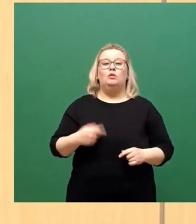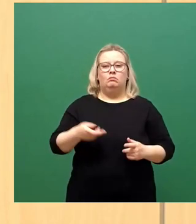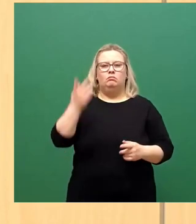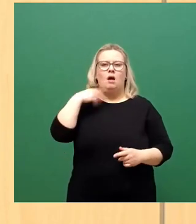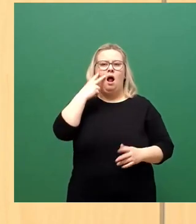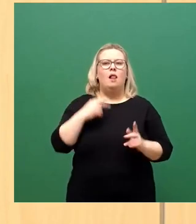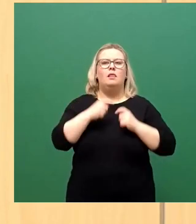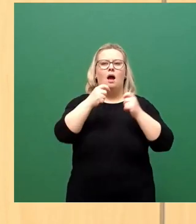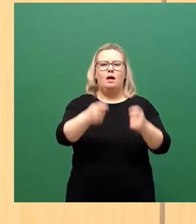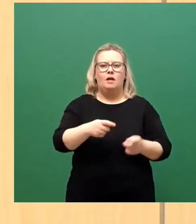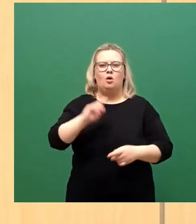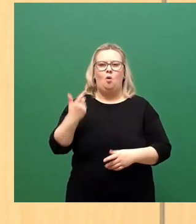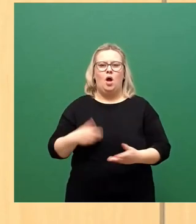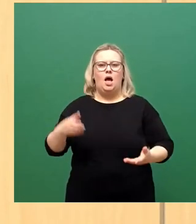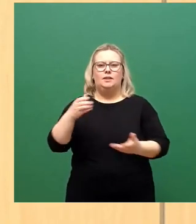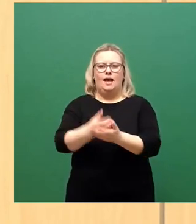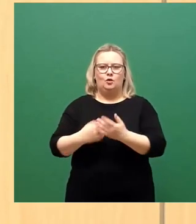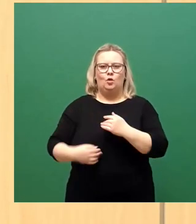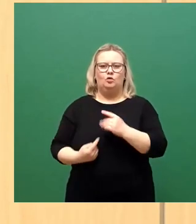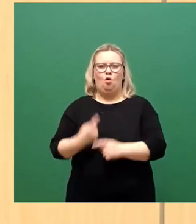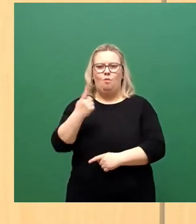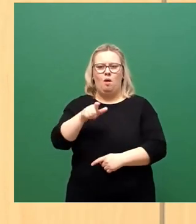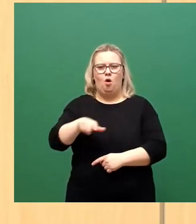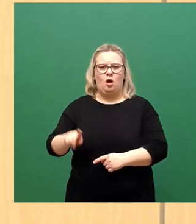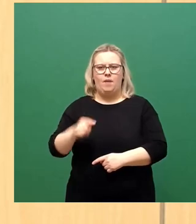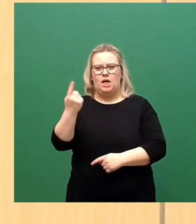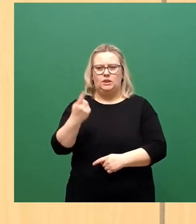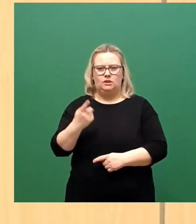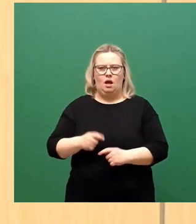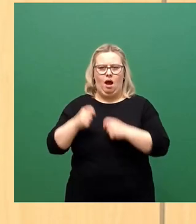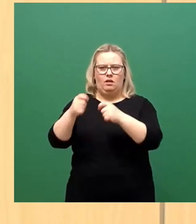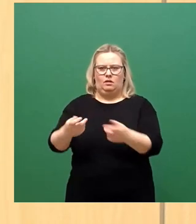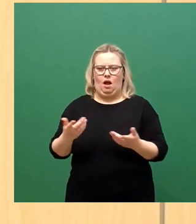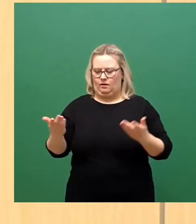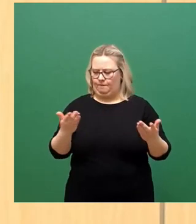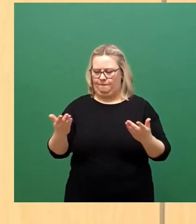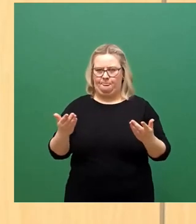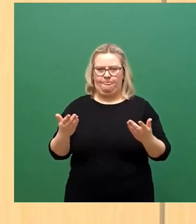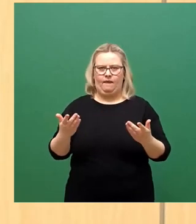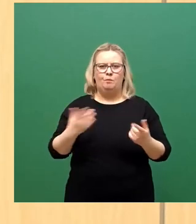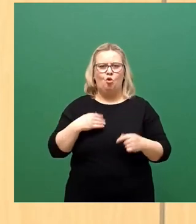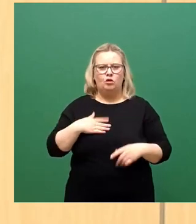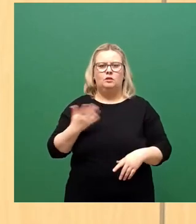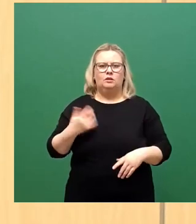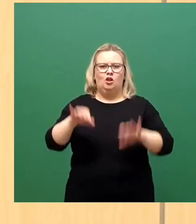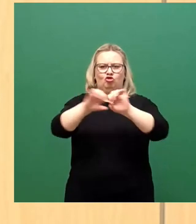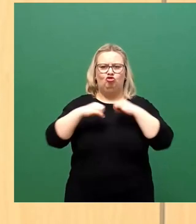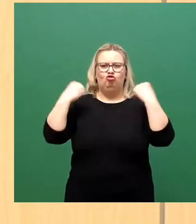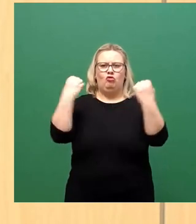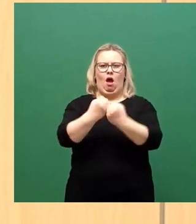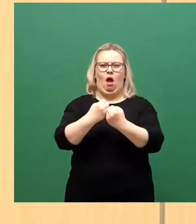als auch die Ersetzung durch den OB sind geprägt vom Geiste eines autoritären Staates, der laut